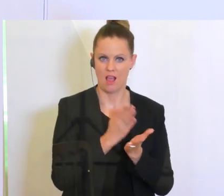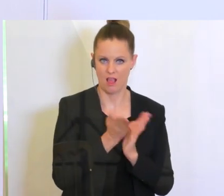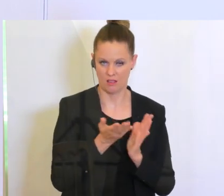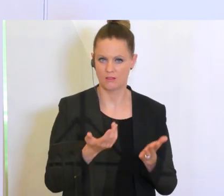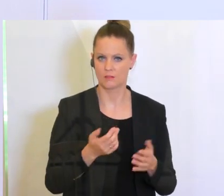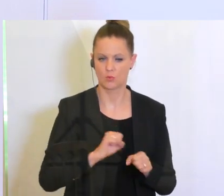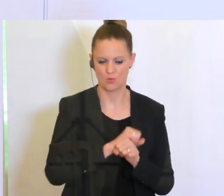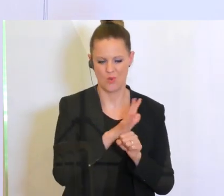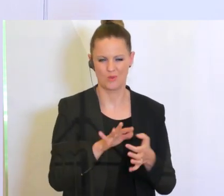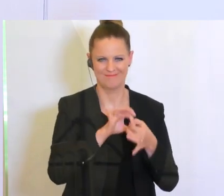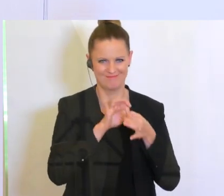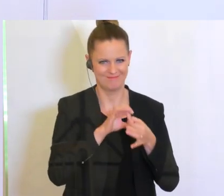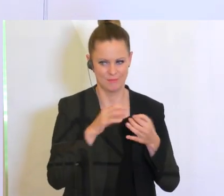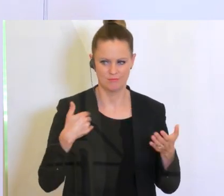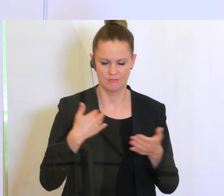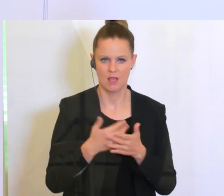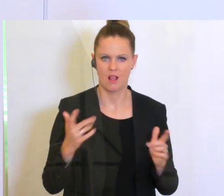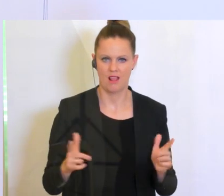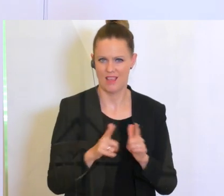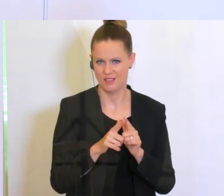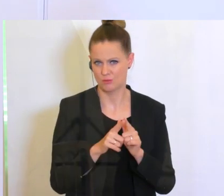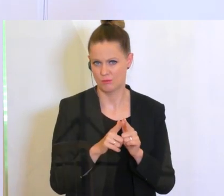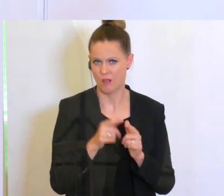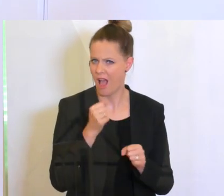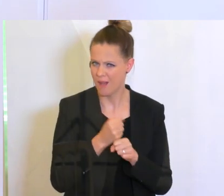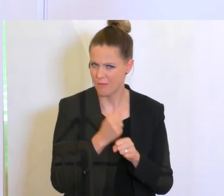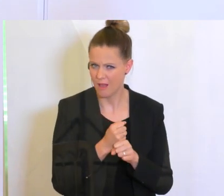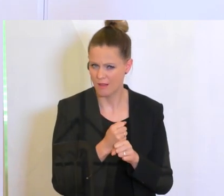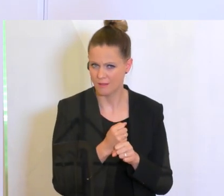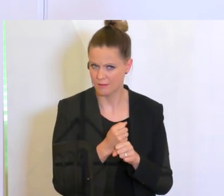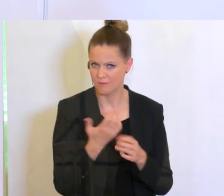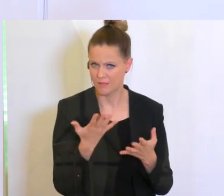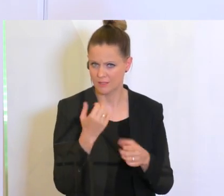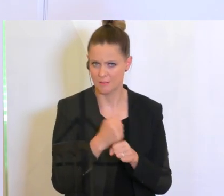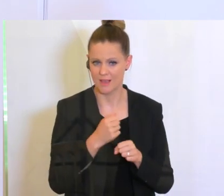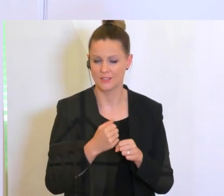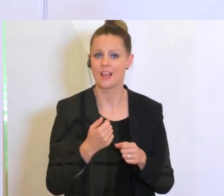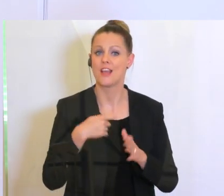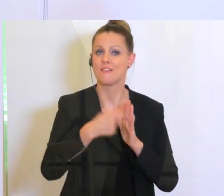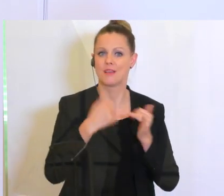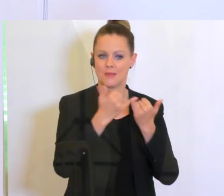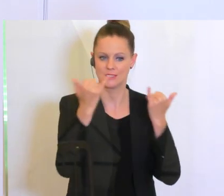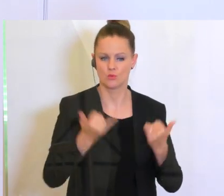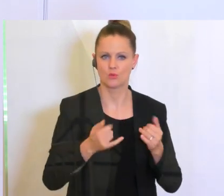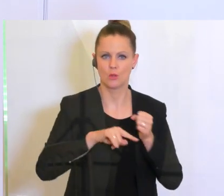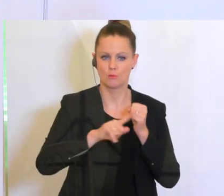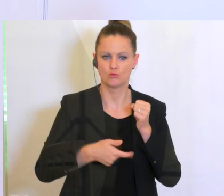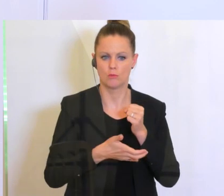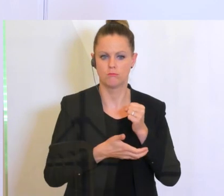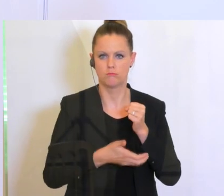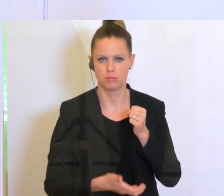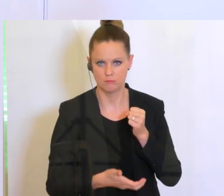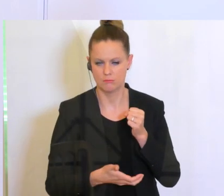coronabedingt geleistet haben, waren, dass wir das Budget des Filminstituts erhöht haben.